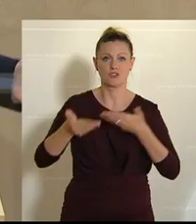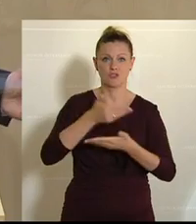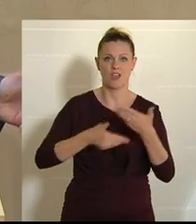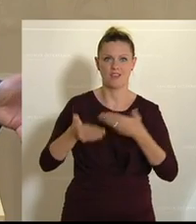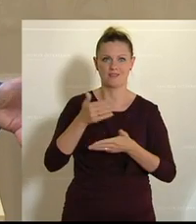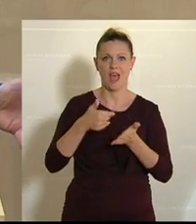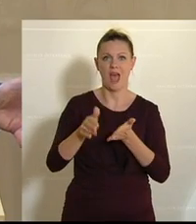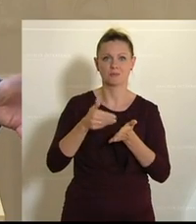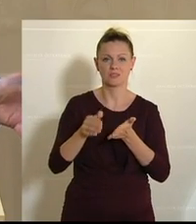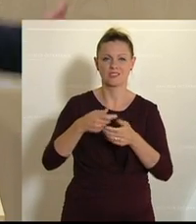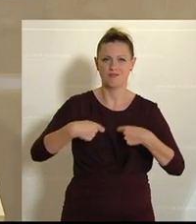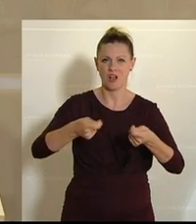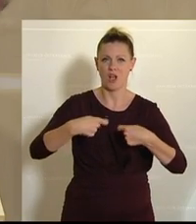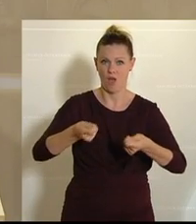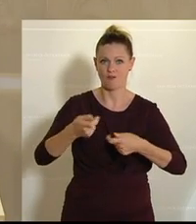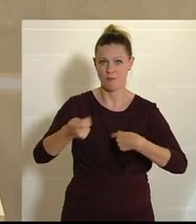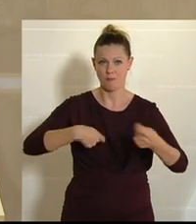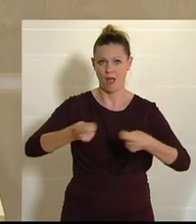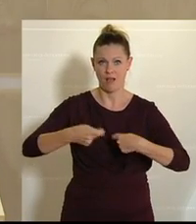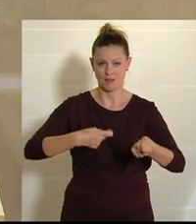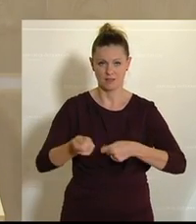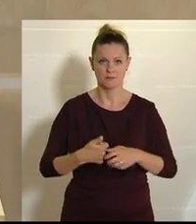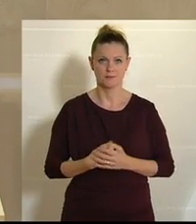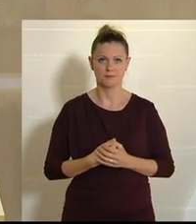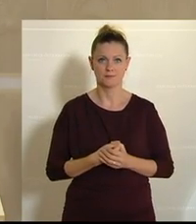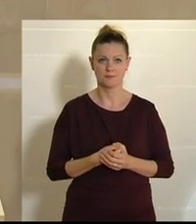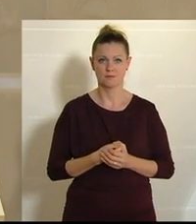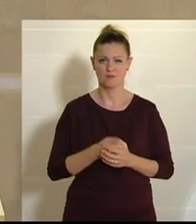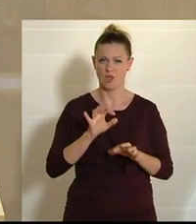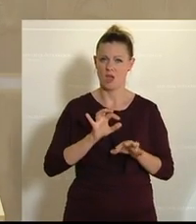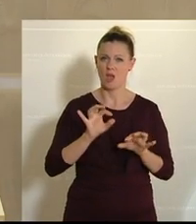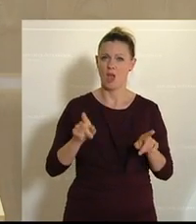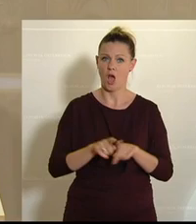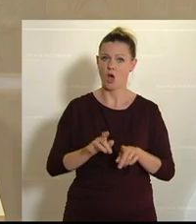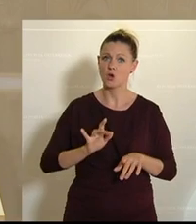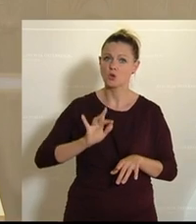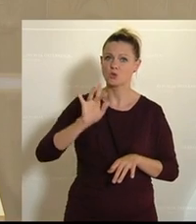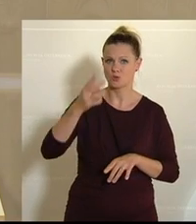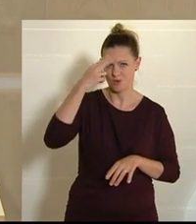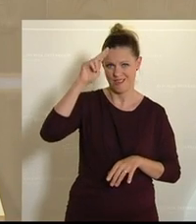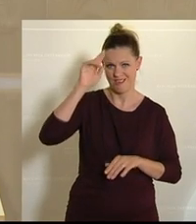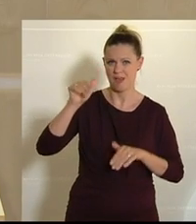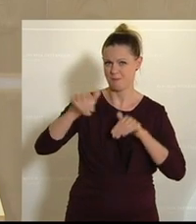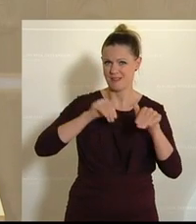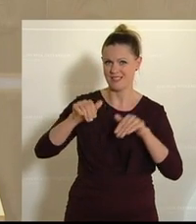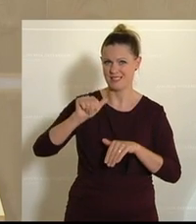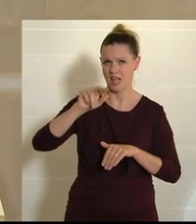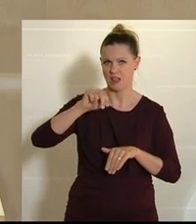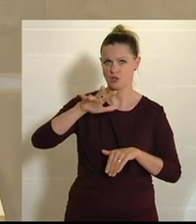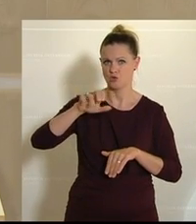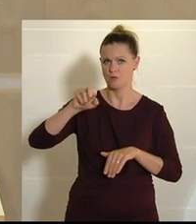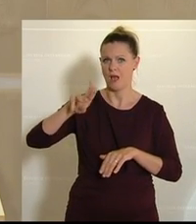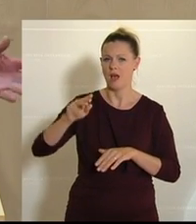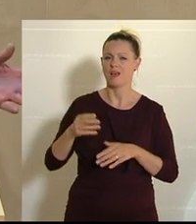Absatzmarkt. Und jetzt in Ihre Richtung, sehr geehrter Herr Minister Anschober gesprochen, Absatzmarkt